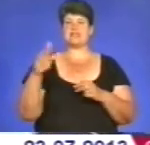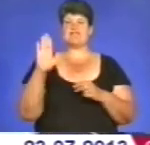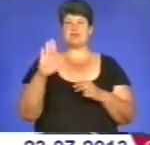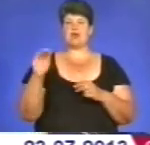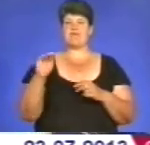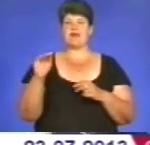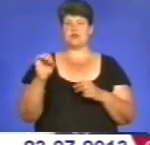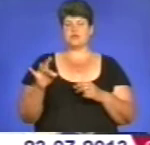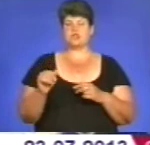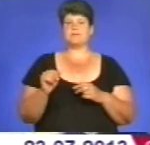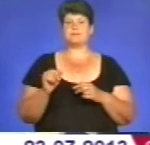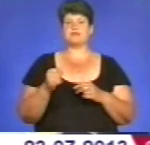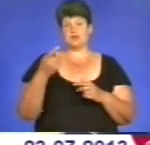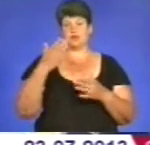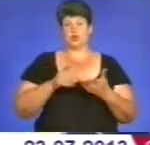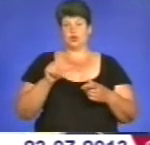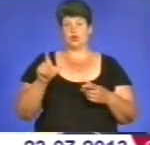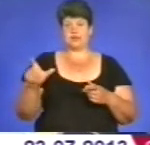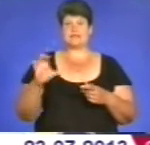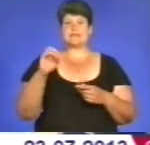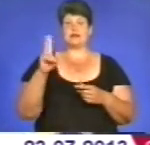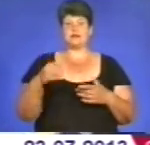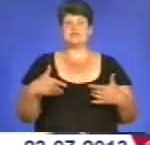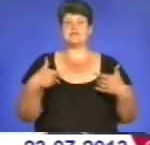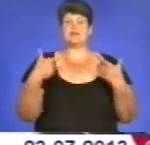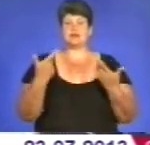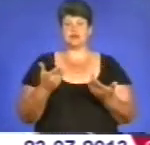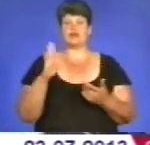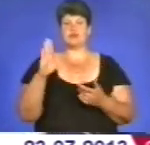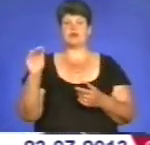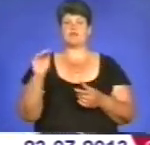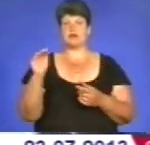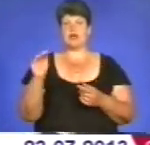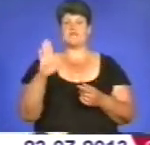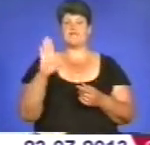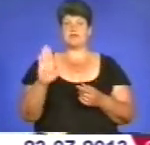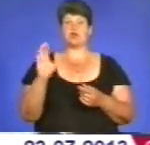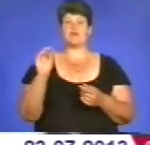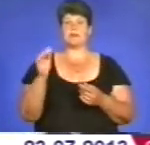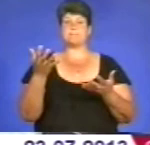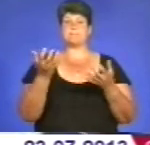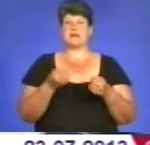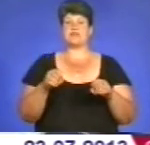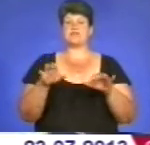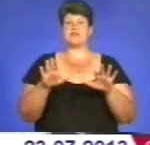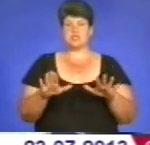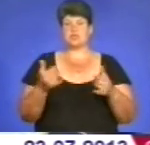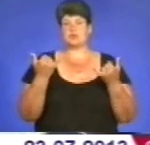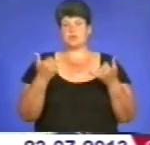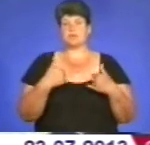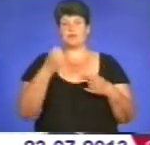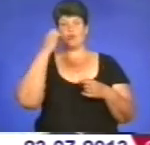що жителі Скалата, ви знаєте, звертались з листом до Віктора Федоровича. Віктор Федорович прийняв рішення, і ми йому сьогодні